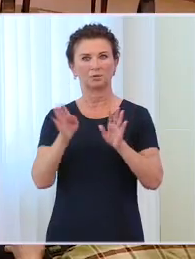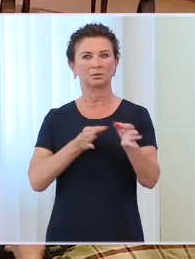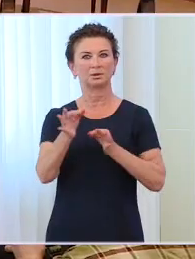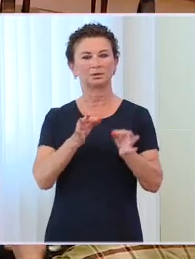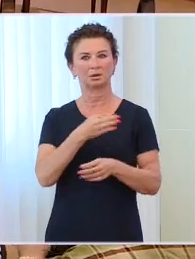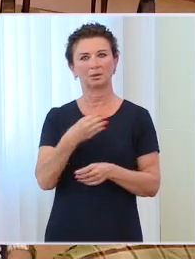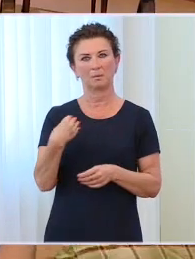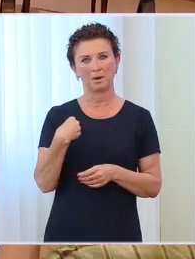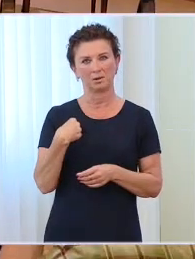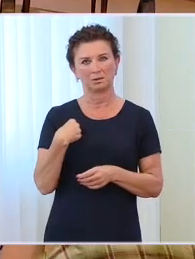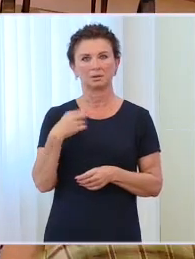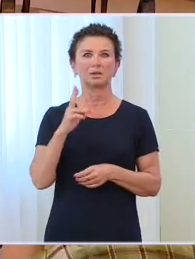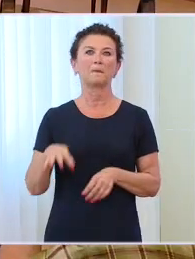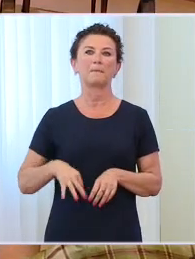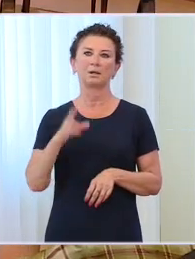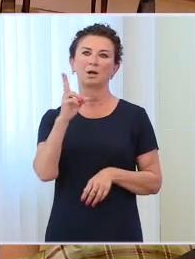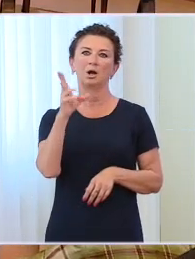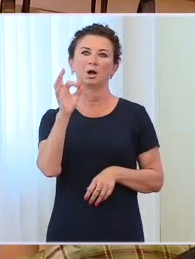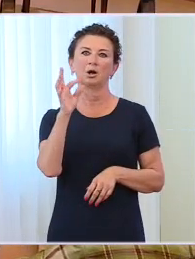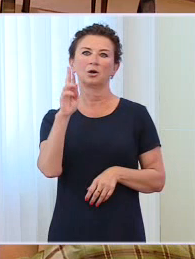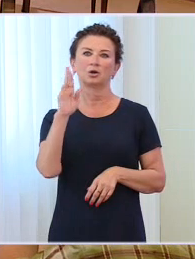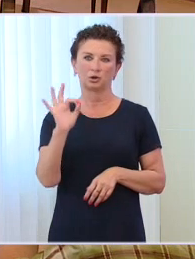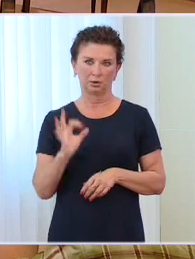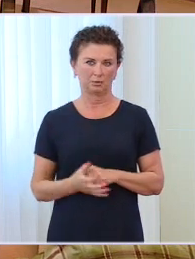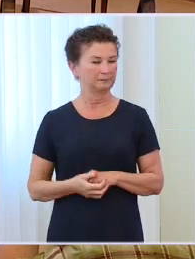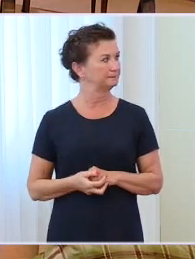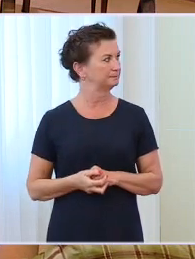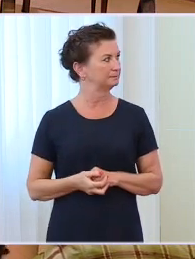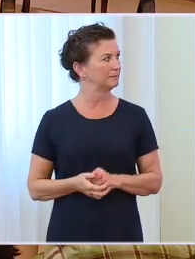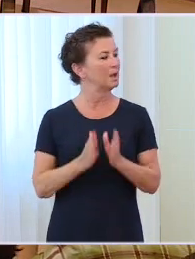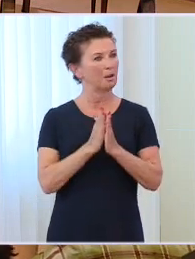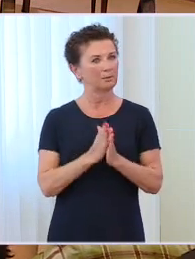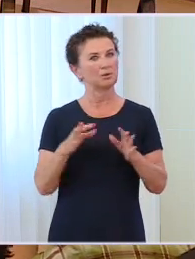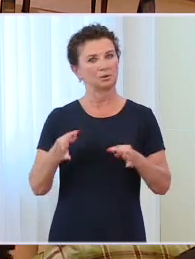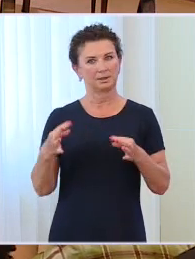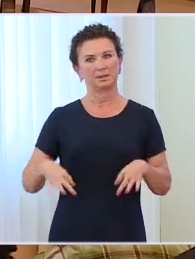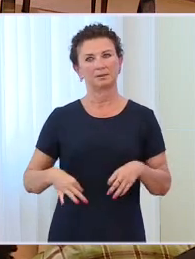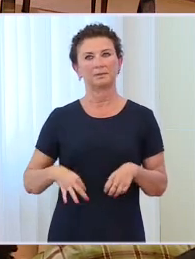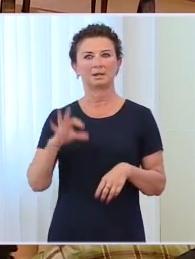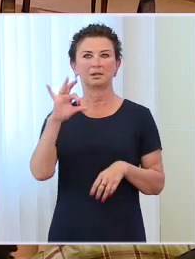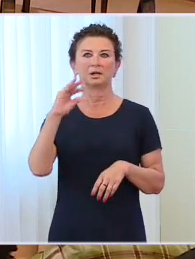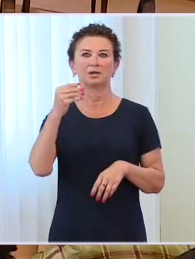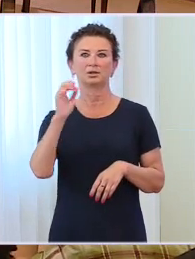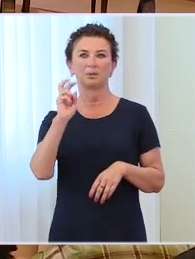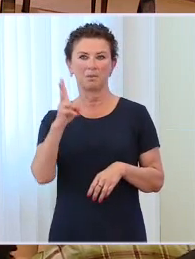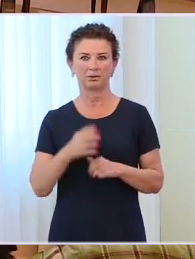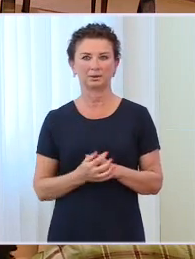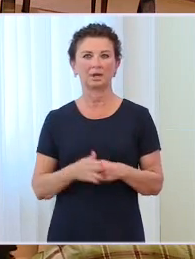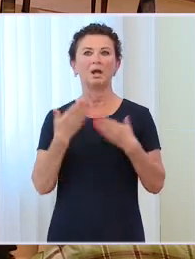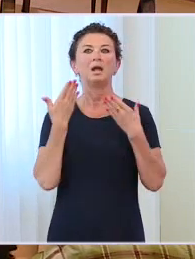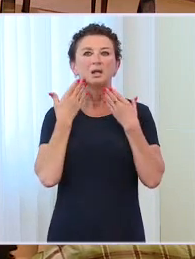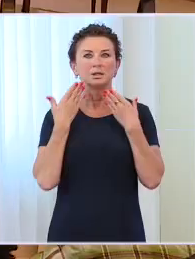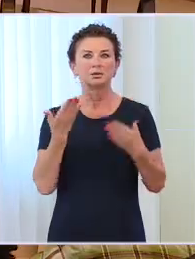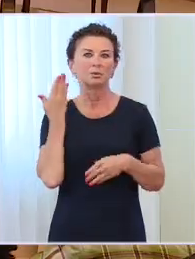Bardzo dziękuję pani premier. Proszę teraz o zabranie głosu pana wicepremiera i ministra obrony narodowej Tomasza Siemoniaka. Bardzo proszę. Dziękuję bardzo pani premier.